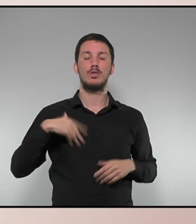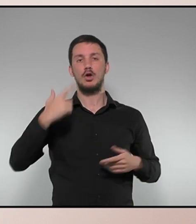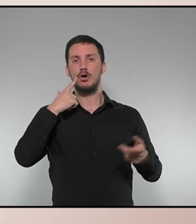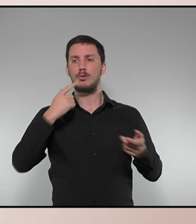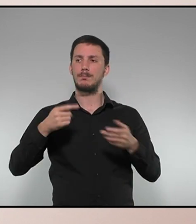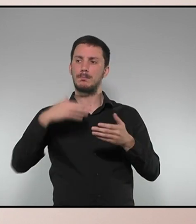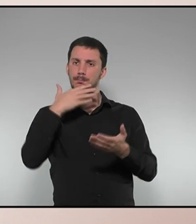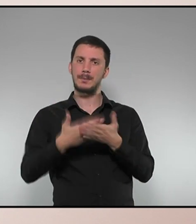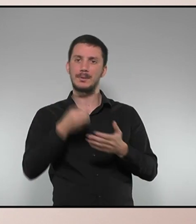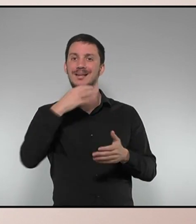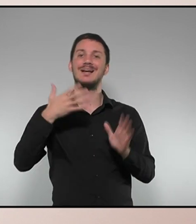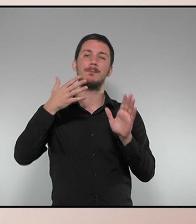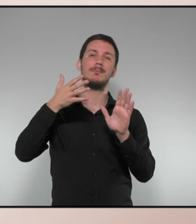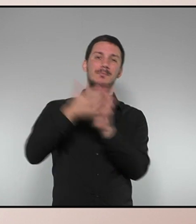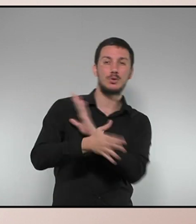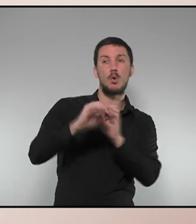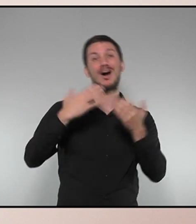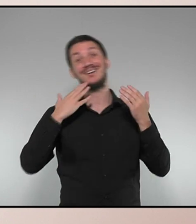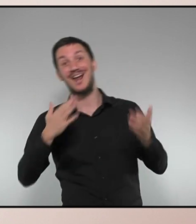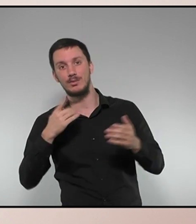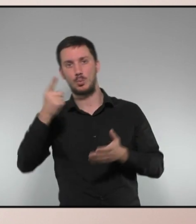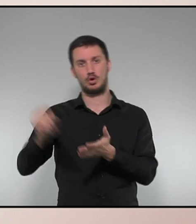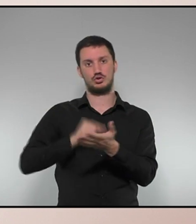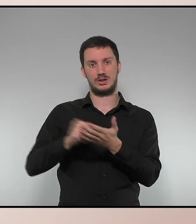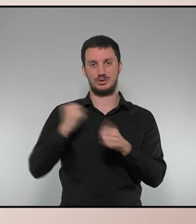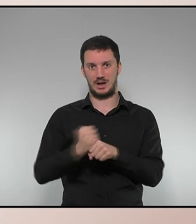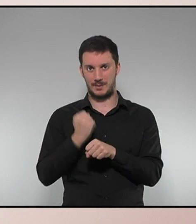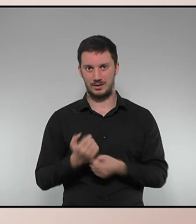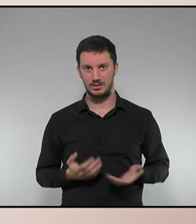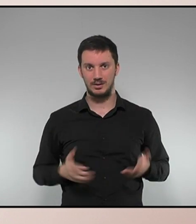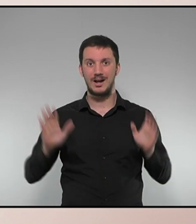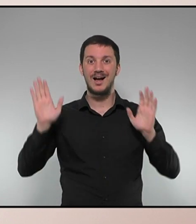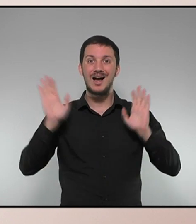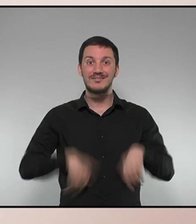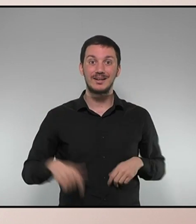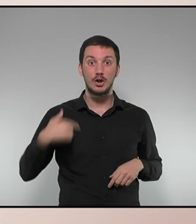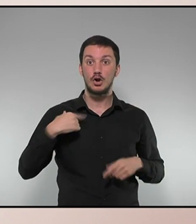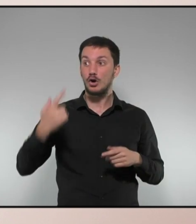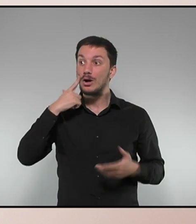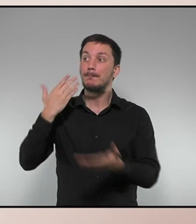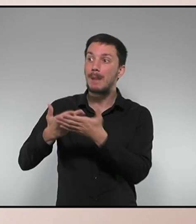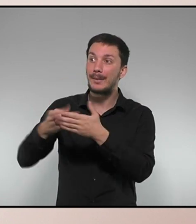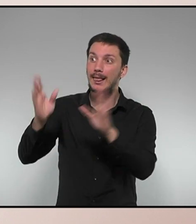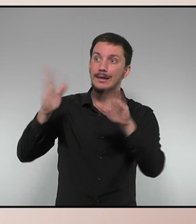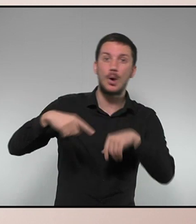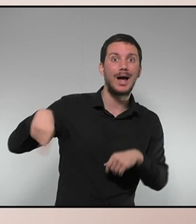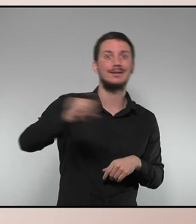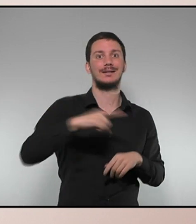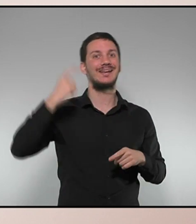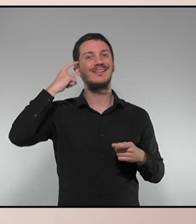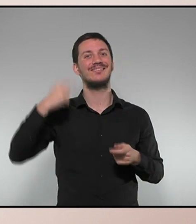a través d'un contracte de treball. Per tant, evitar les situacions d'irregularitat administrativa i